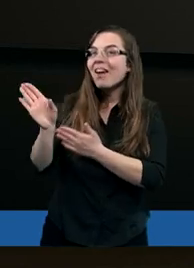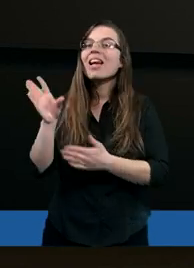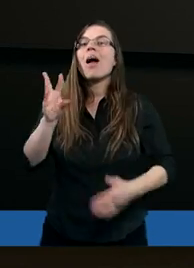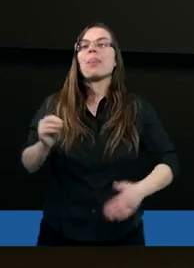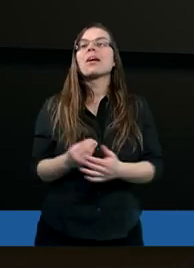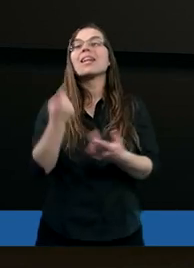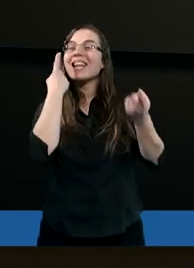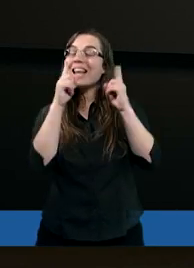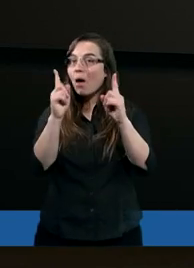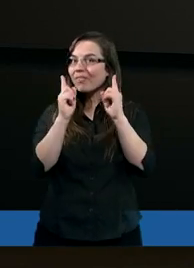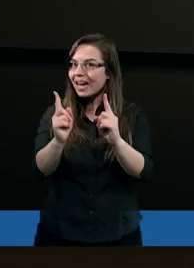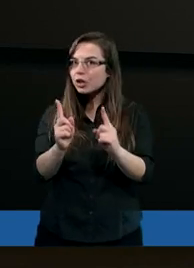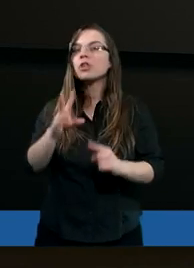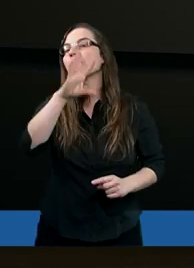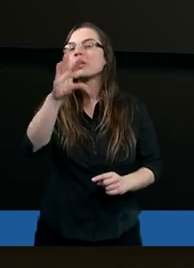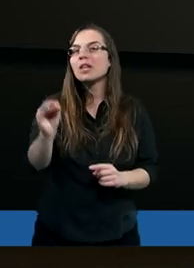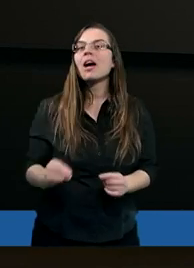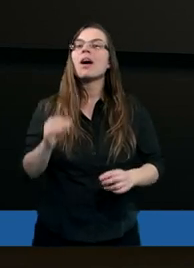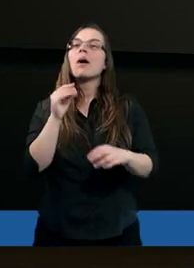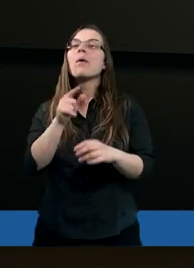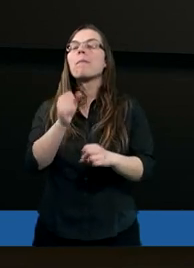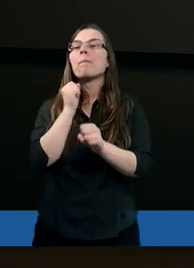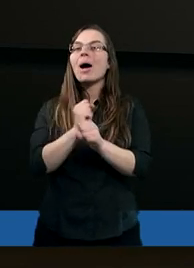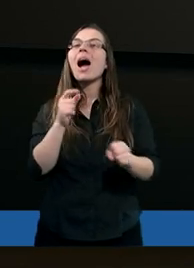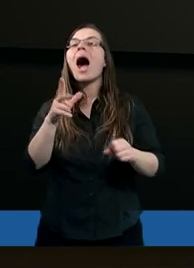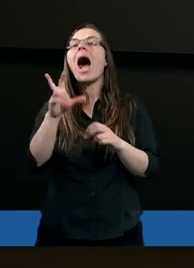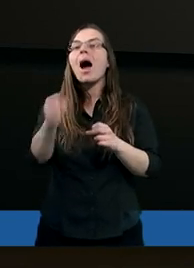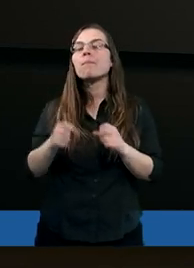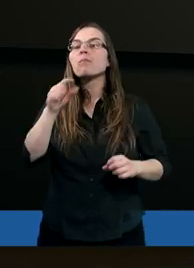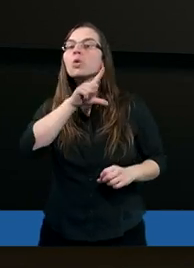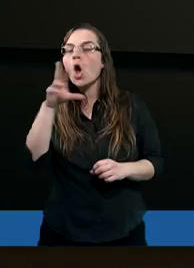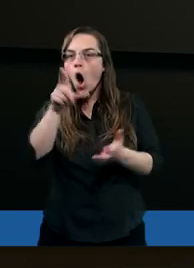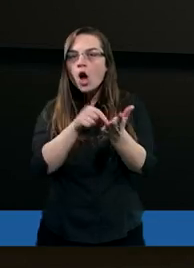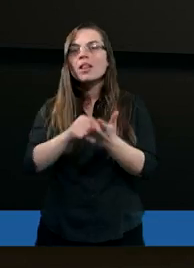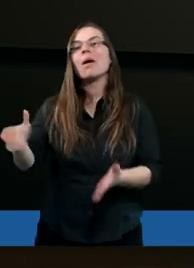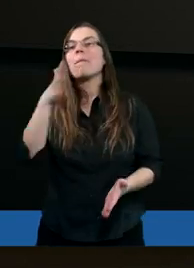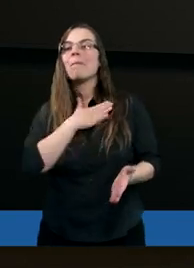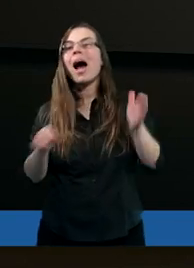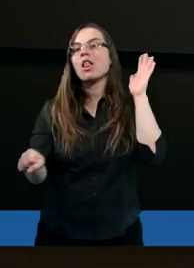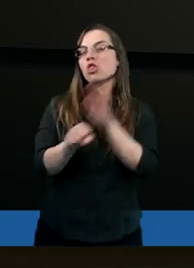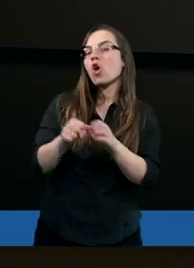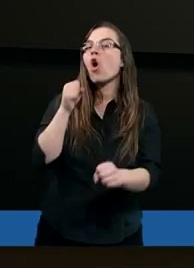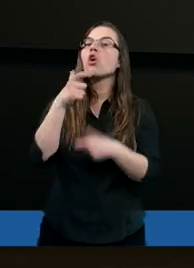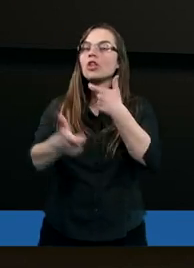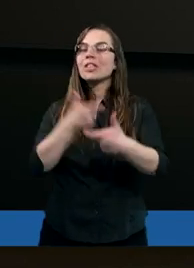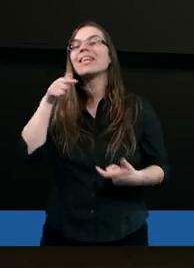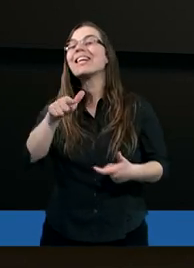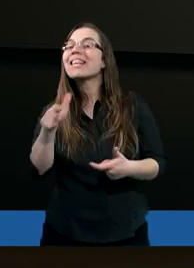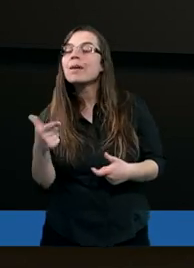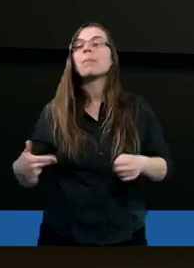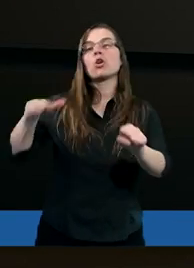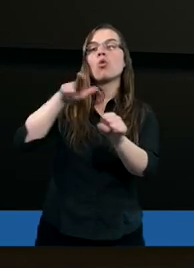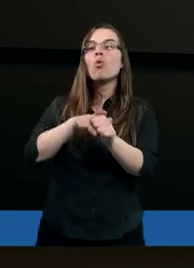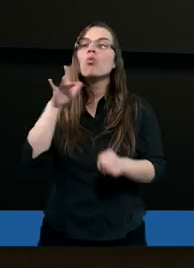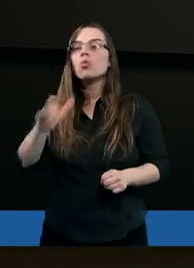zauważyliśmy, że raczej apostoł Piotr ma do czynienia z tymi, którzy